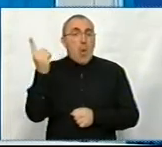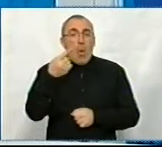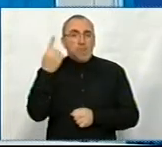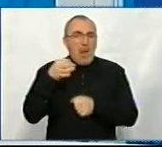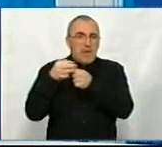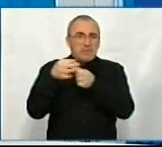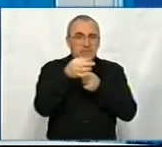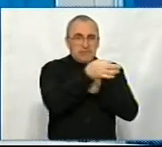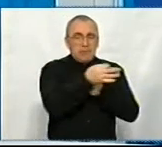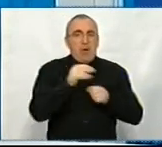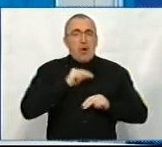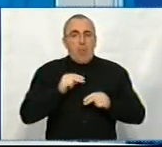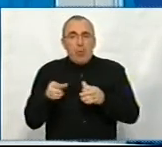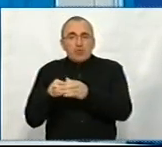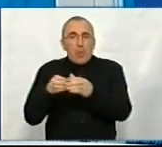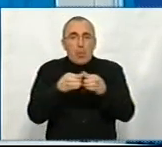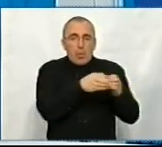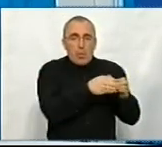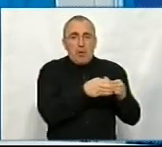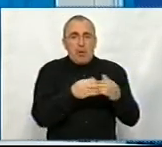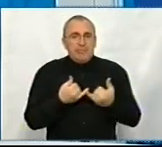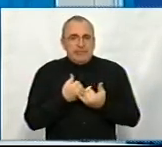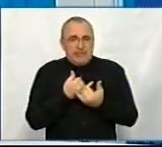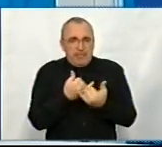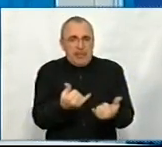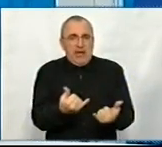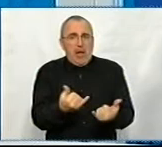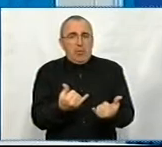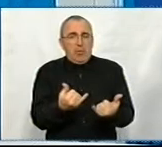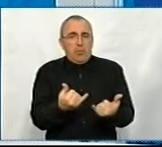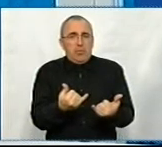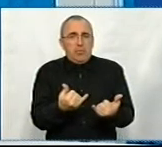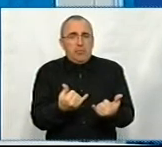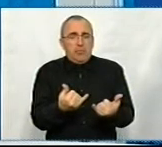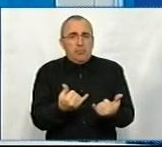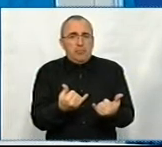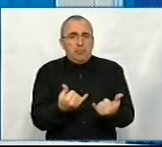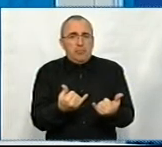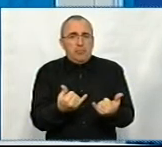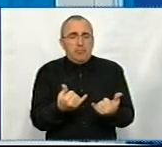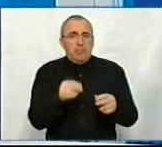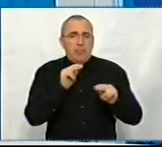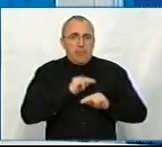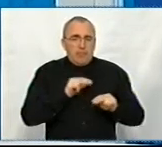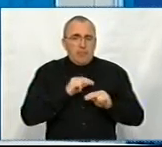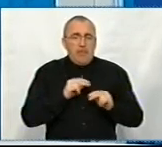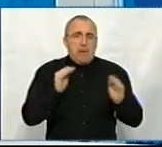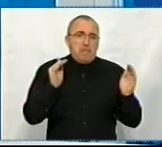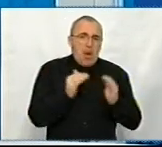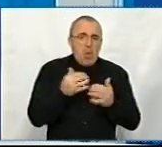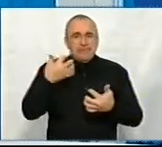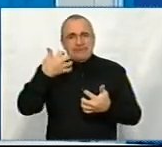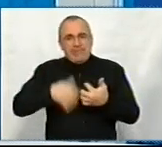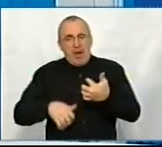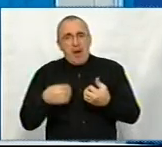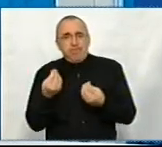робочих груп по сприянню роботи малого та середнього бізнесу.